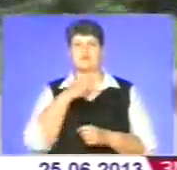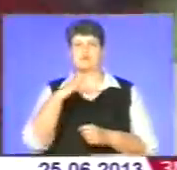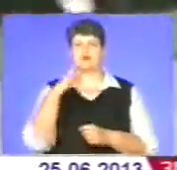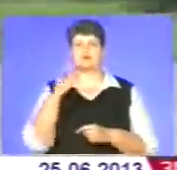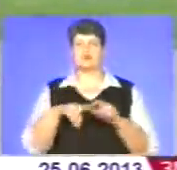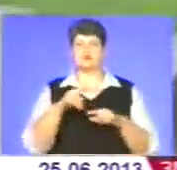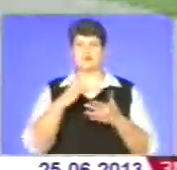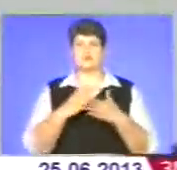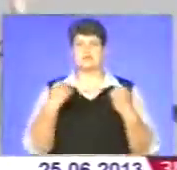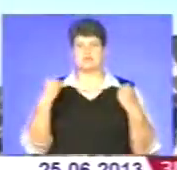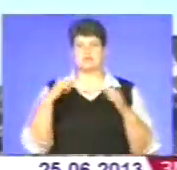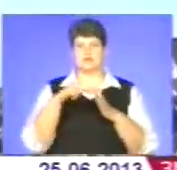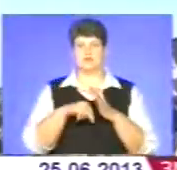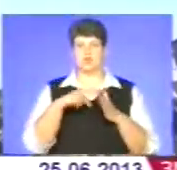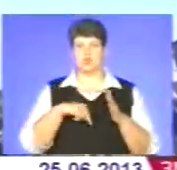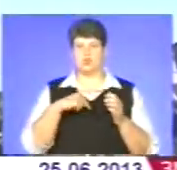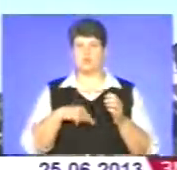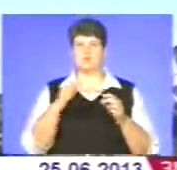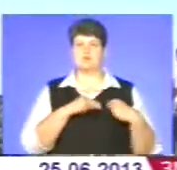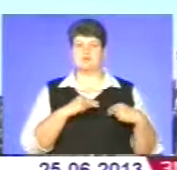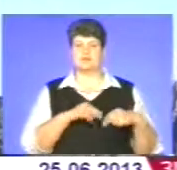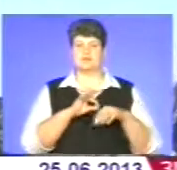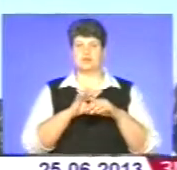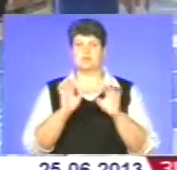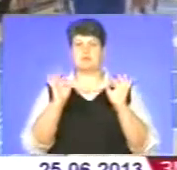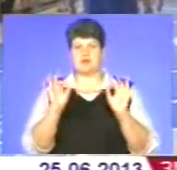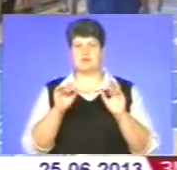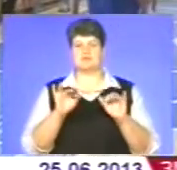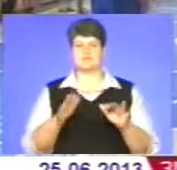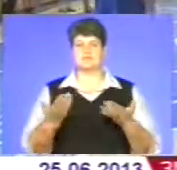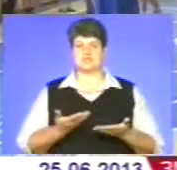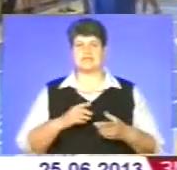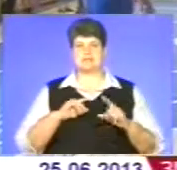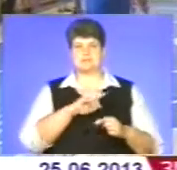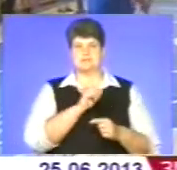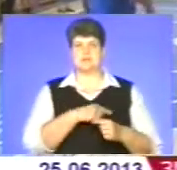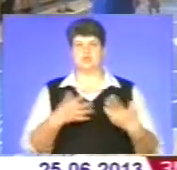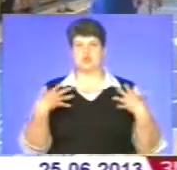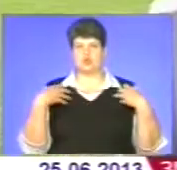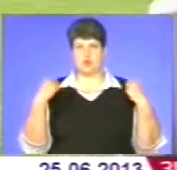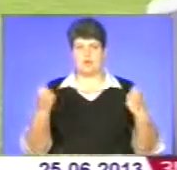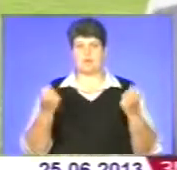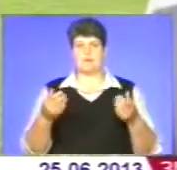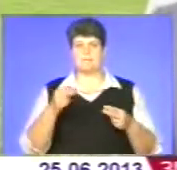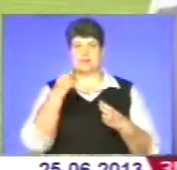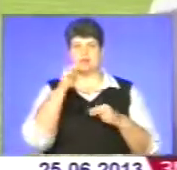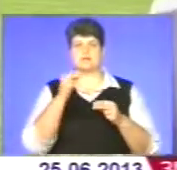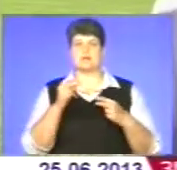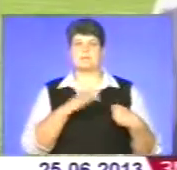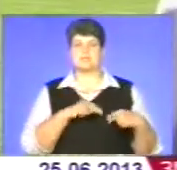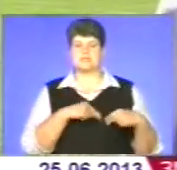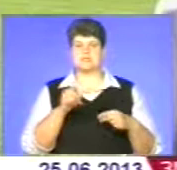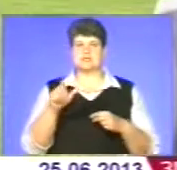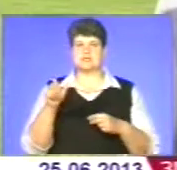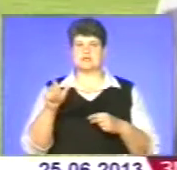спортивний дух. Якщо працівники ведуть правильний спосіб життя, це зміцнює здоров'я і підвищує працездатність. 28 років, як ми